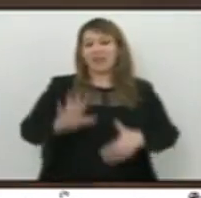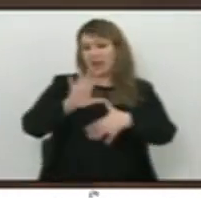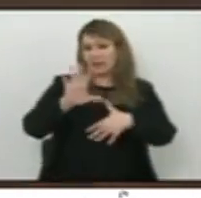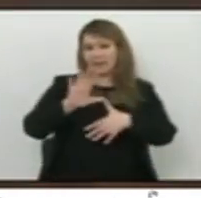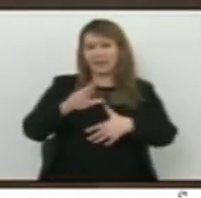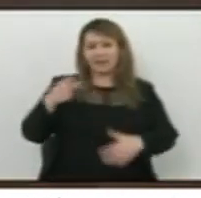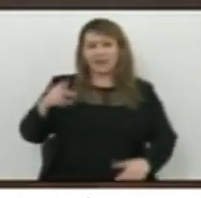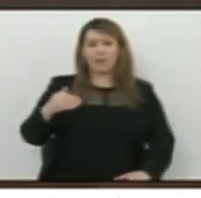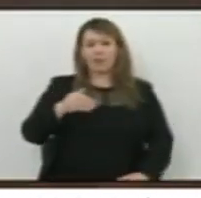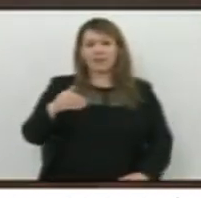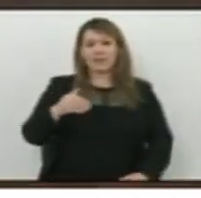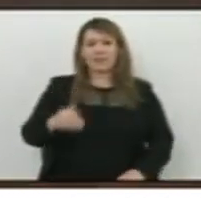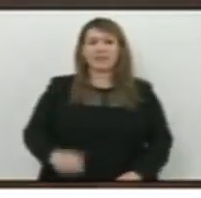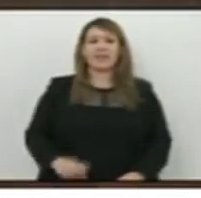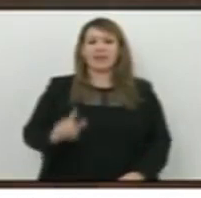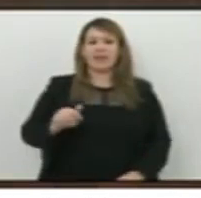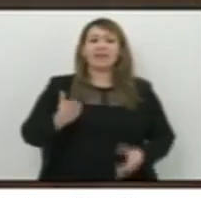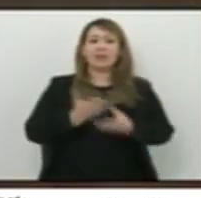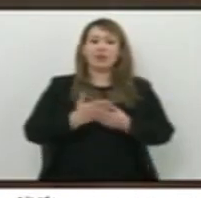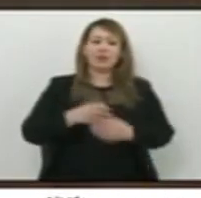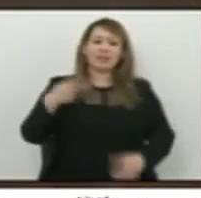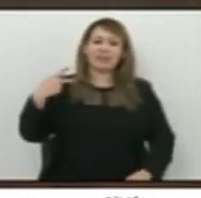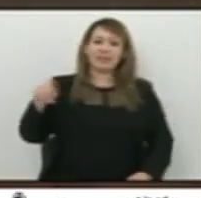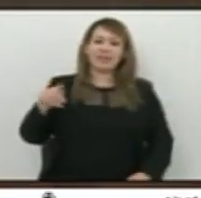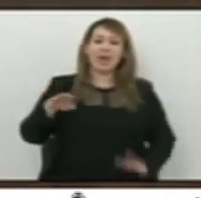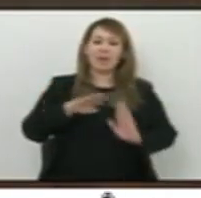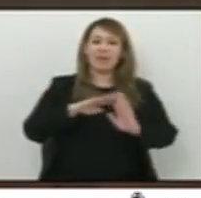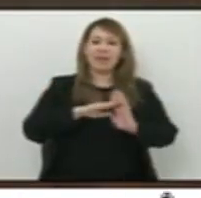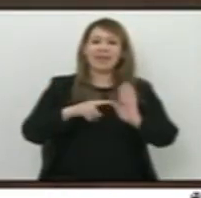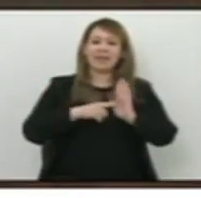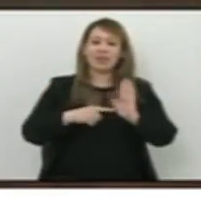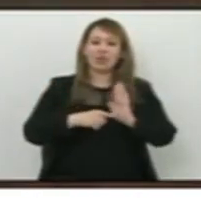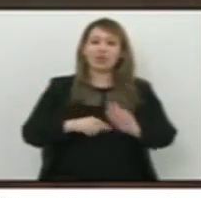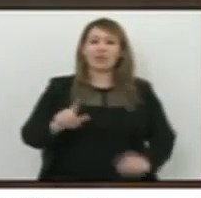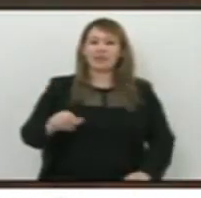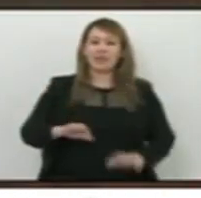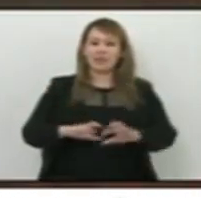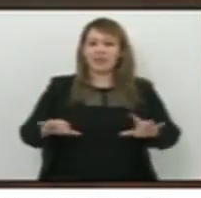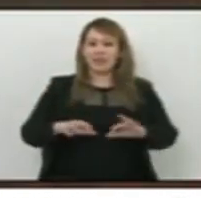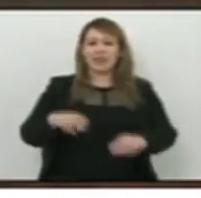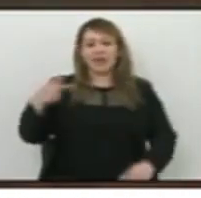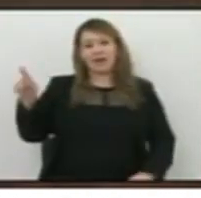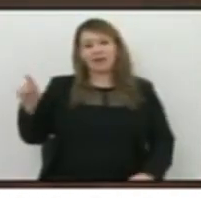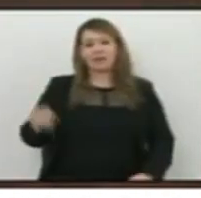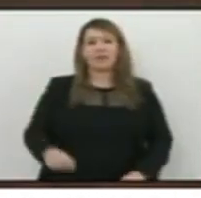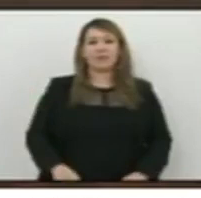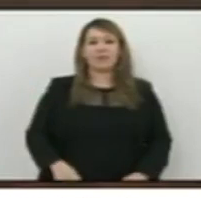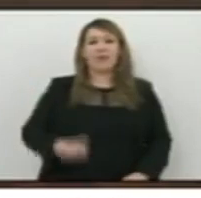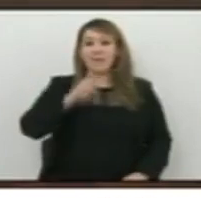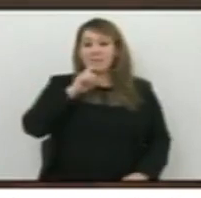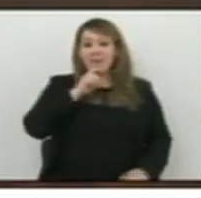وكل المعطيات هذه رهي الآن في الجهاز تاعة الجزائر حتى ننتظر